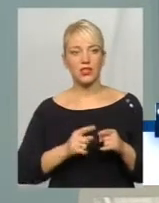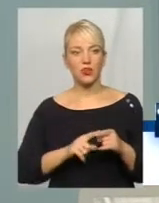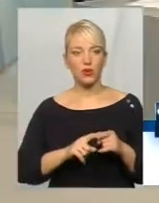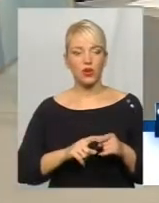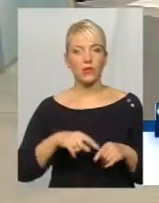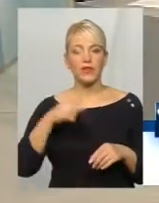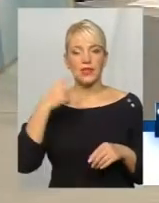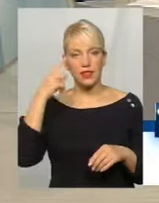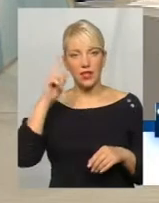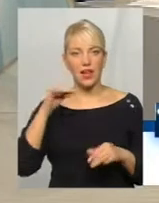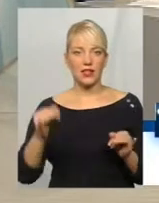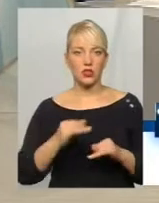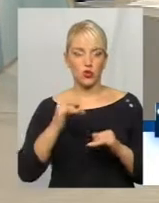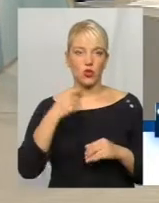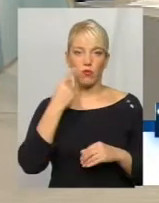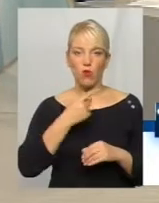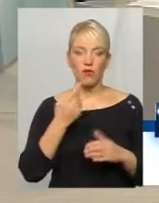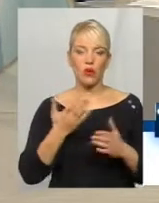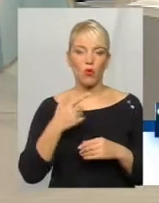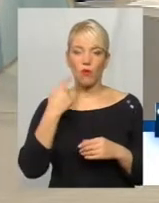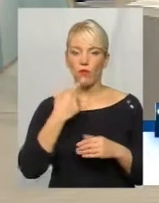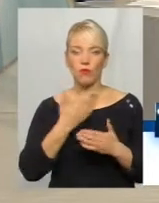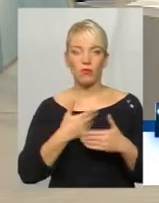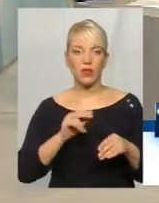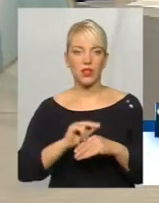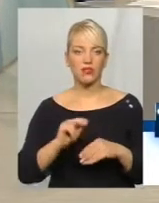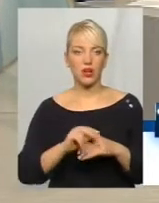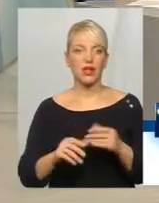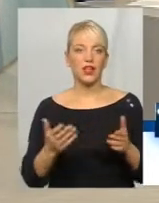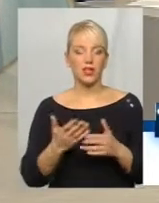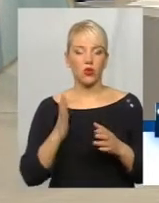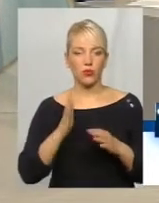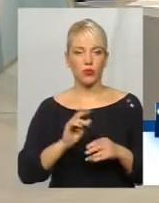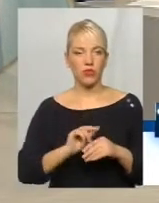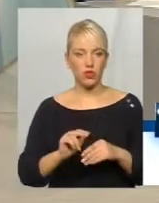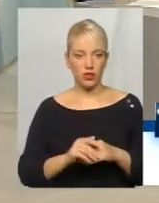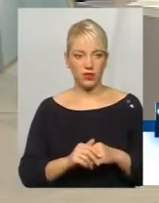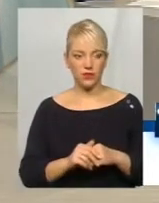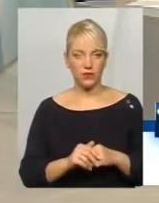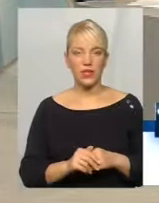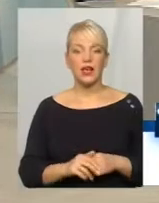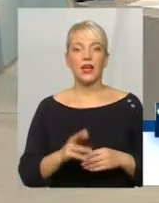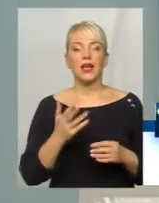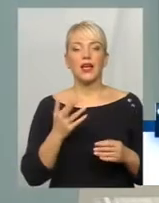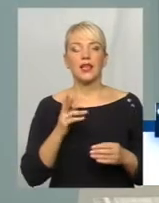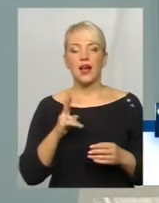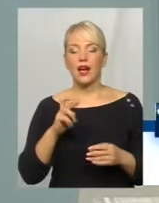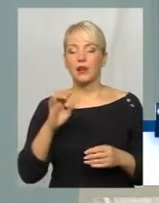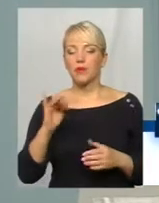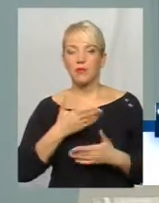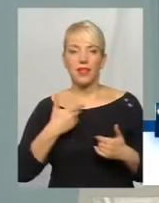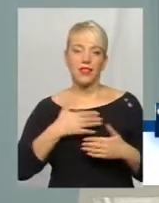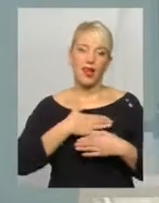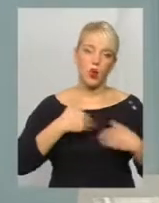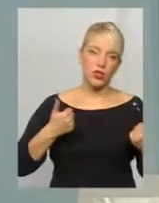якою мовою ми навчали, і якою мовою ми навчаємо. Як би ми не хотіли чи